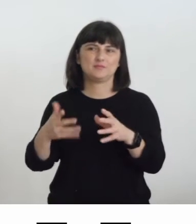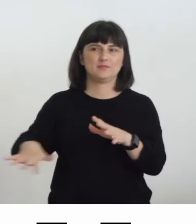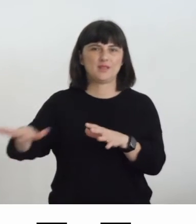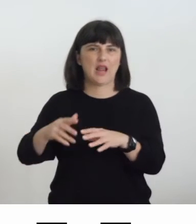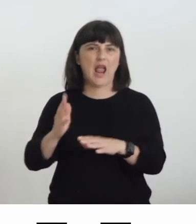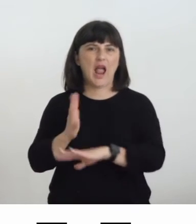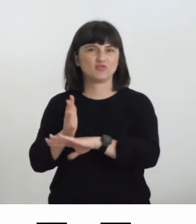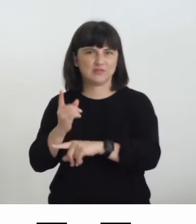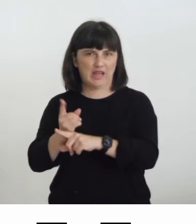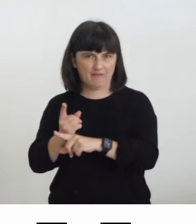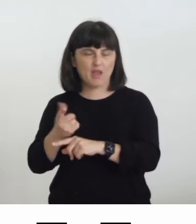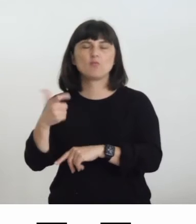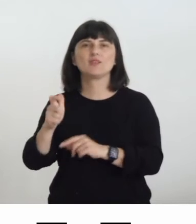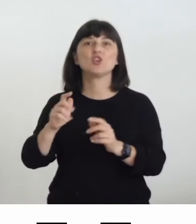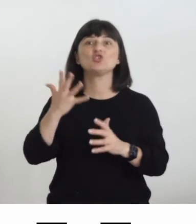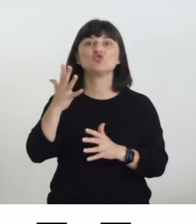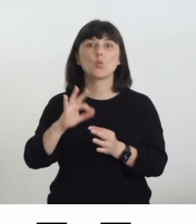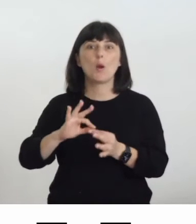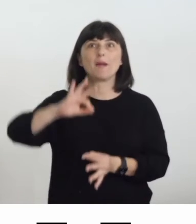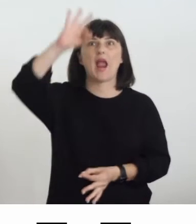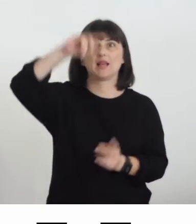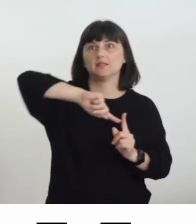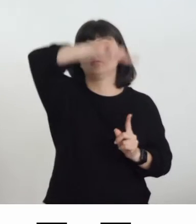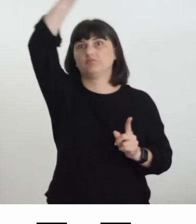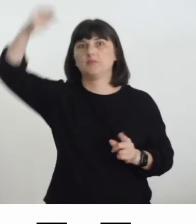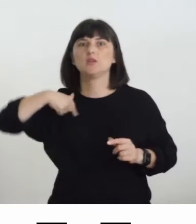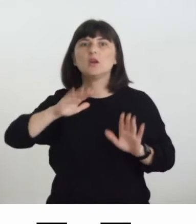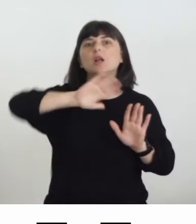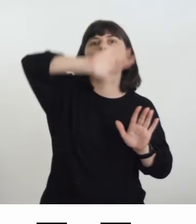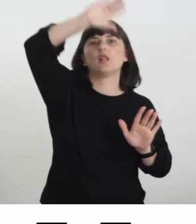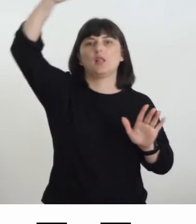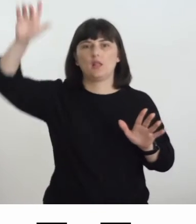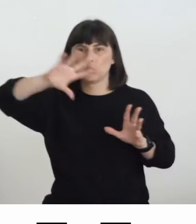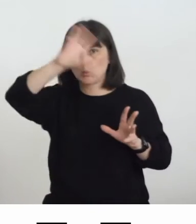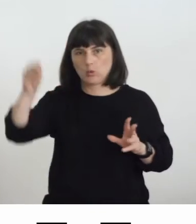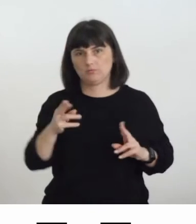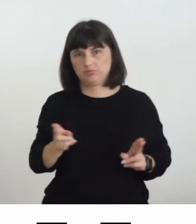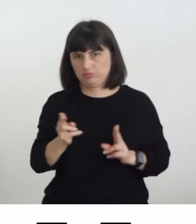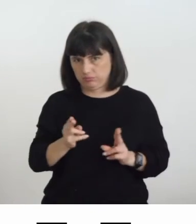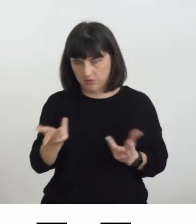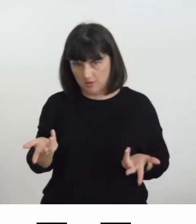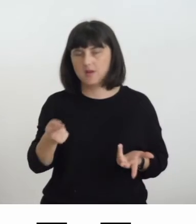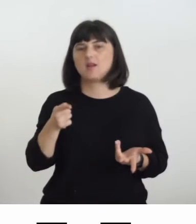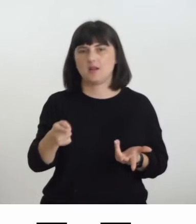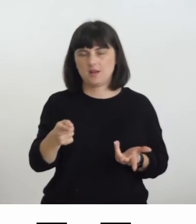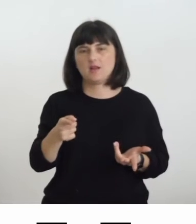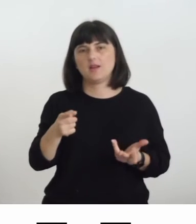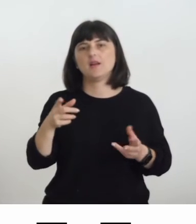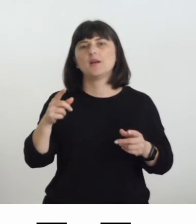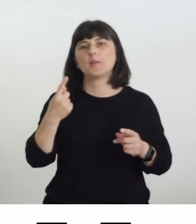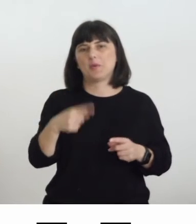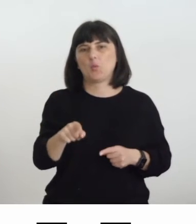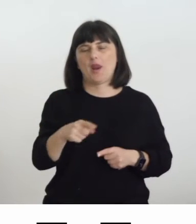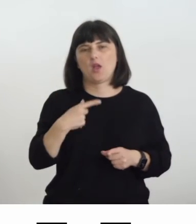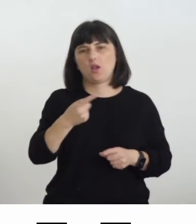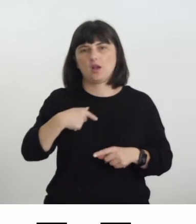portale di 5 metri di altezza è ovvio che io non lo posso esplorare tattilmente quindi la possibilità era solo tramite